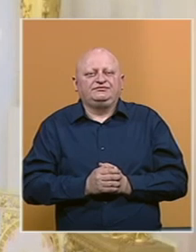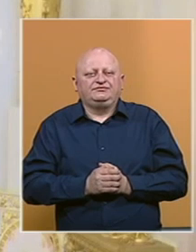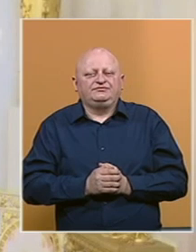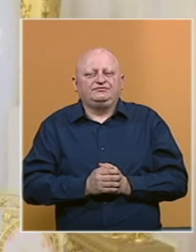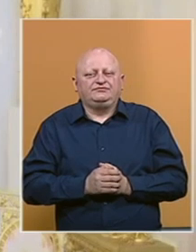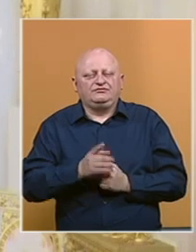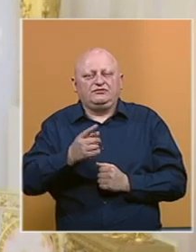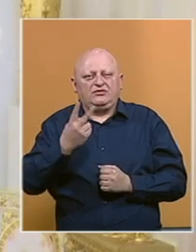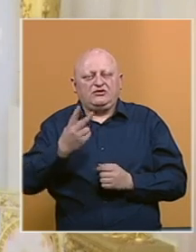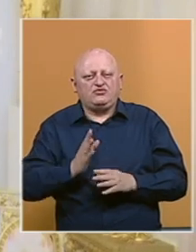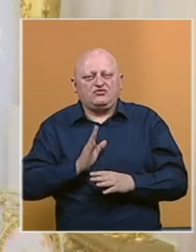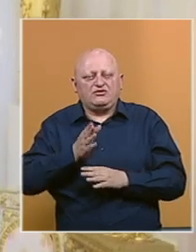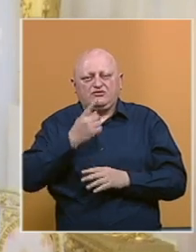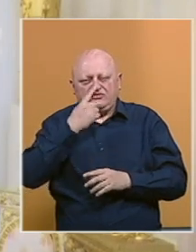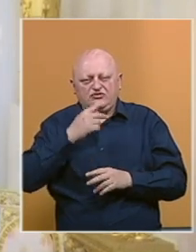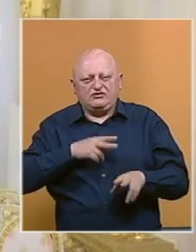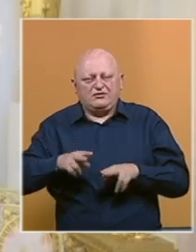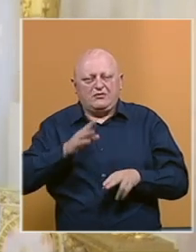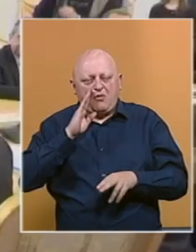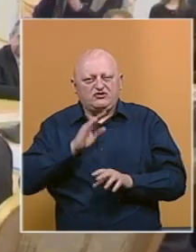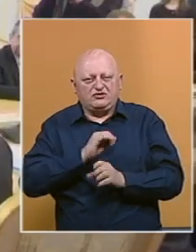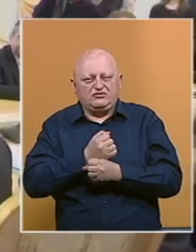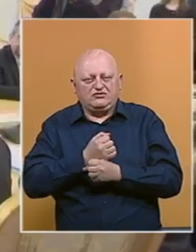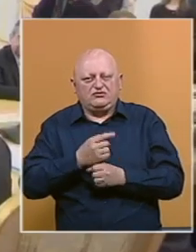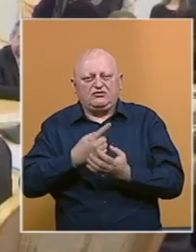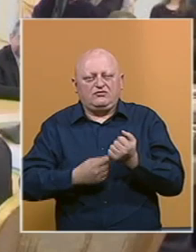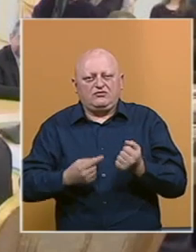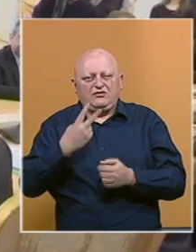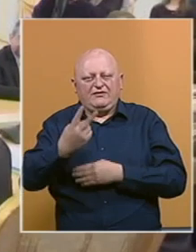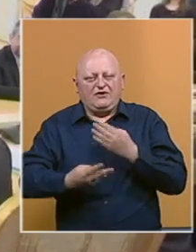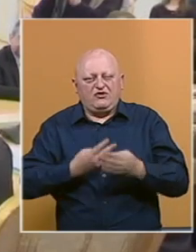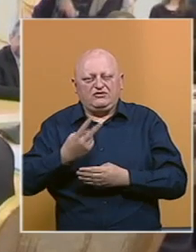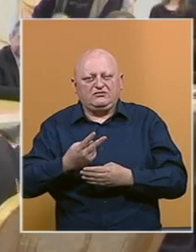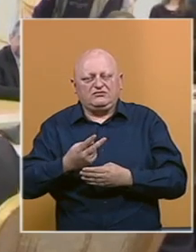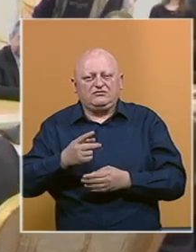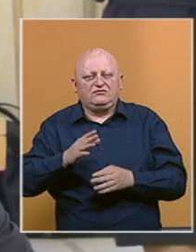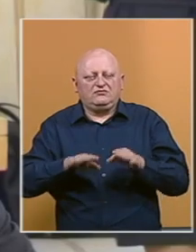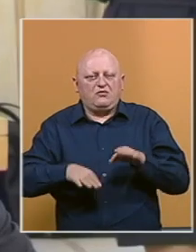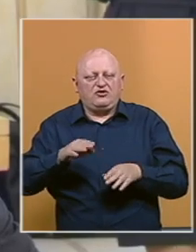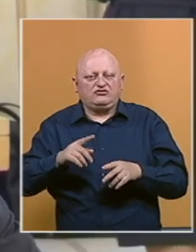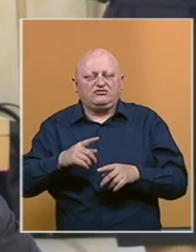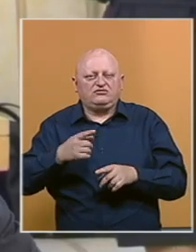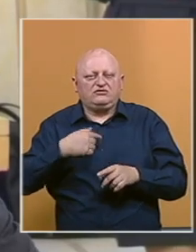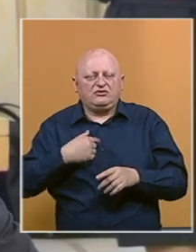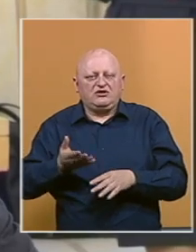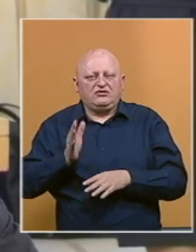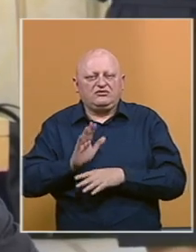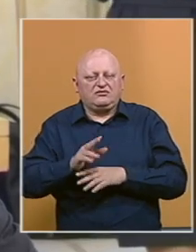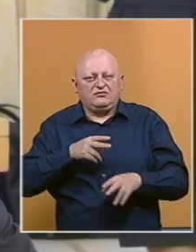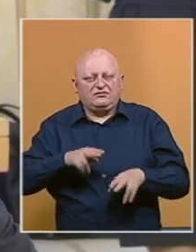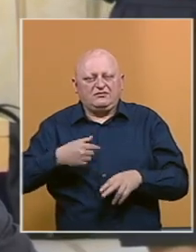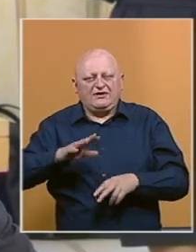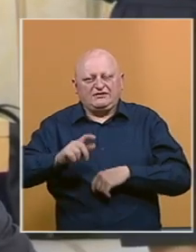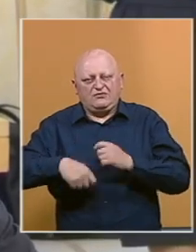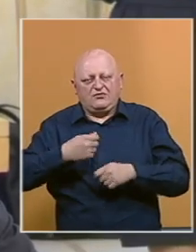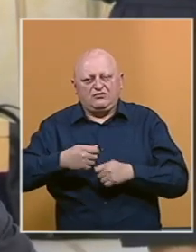Ovo će biti druga posjeta ruskog ministra Bosni i Hercegovini u posljednje dvije godine. Poređenja radi. Naši predstavnici ministarstva